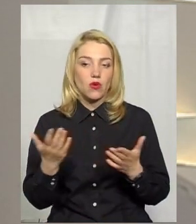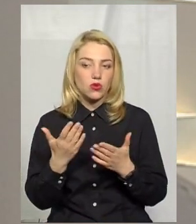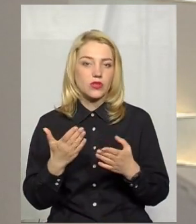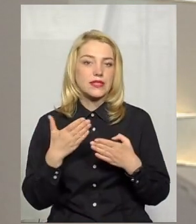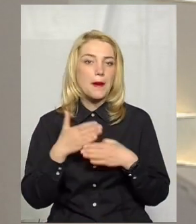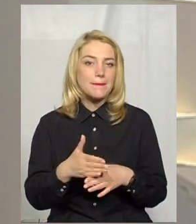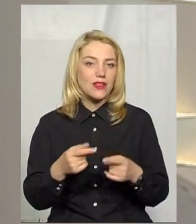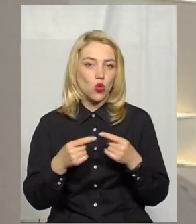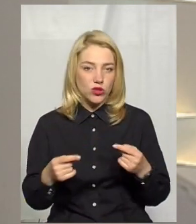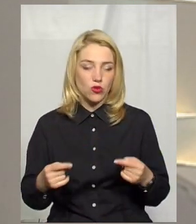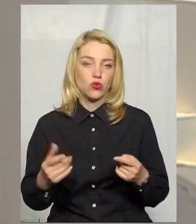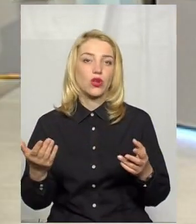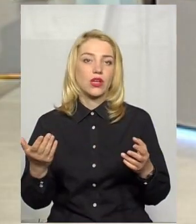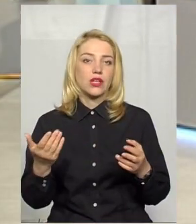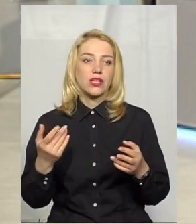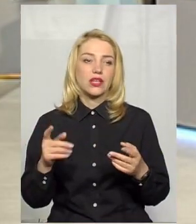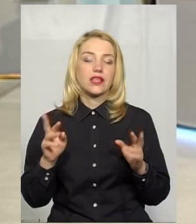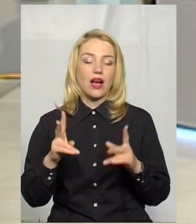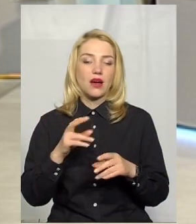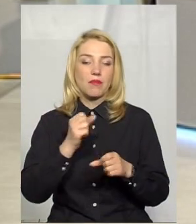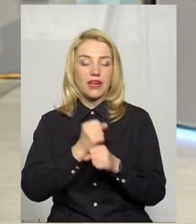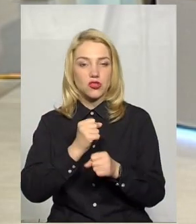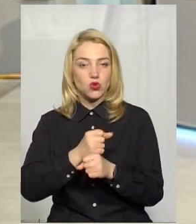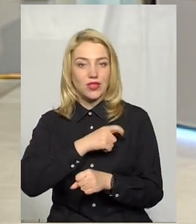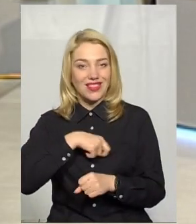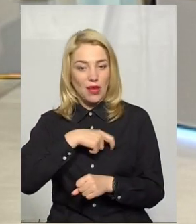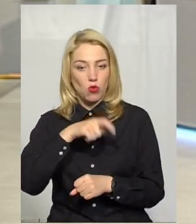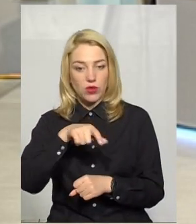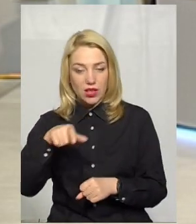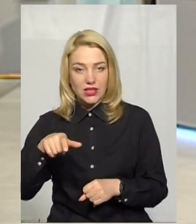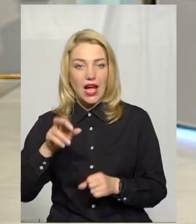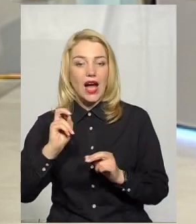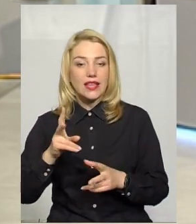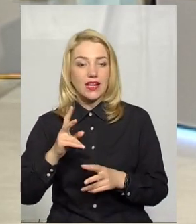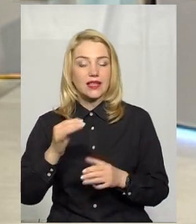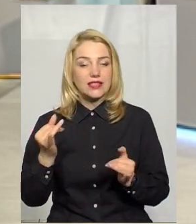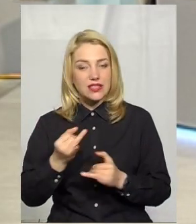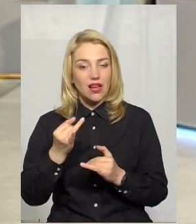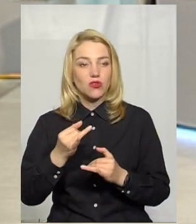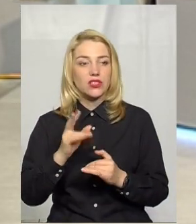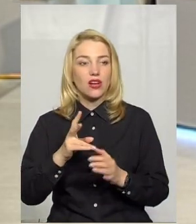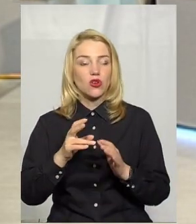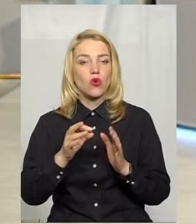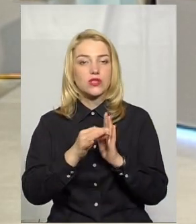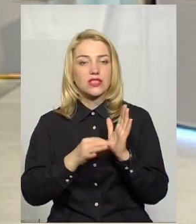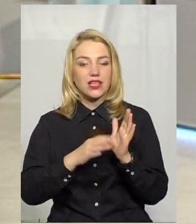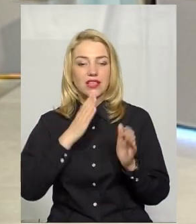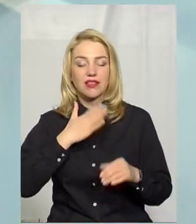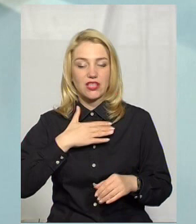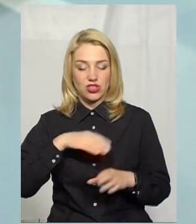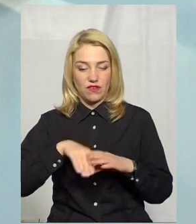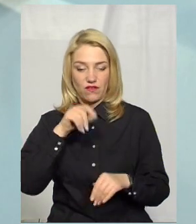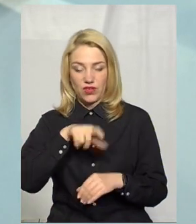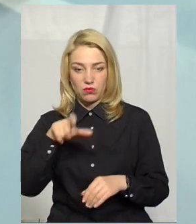те як працюють депутати Напевно цікаво би було Як оцінили б самі виборці Наші